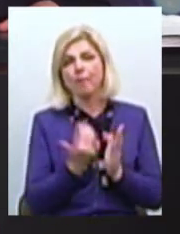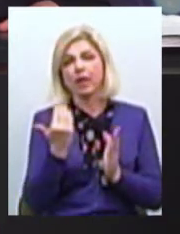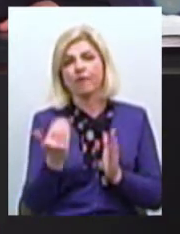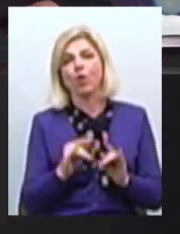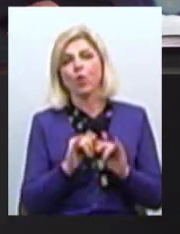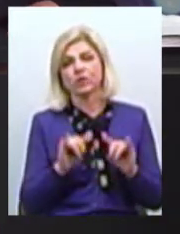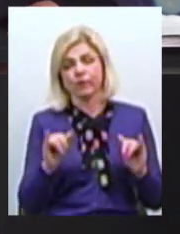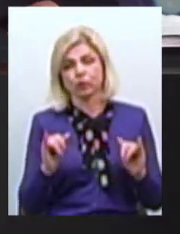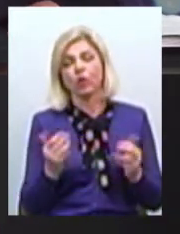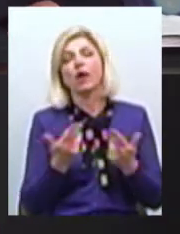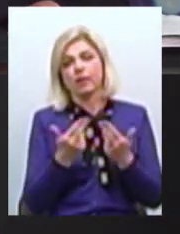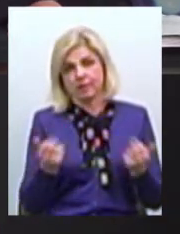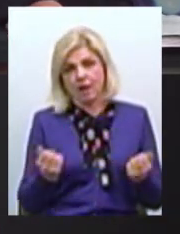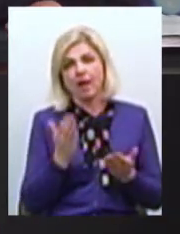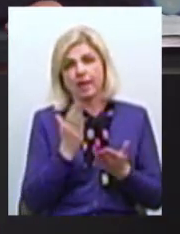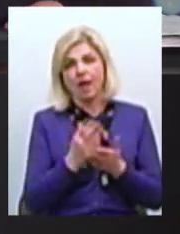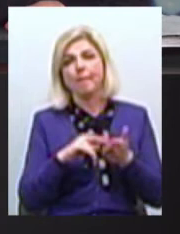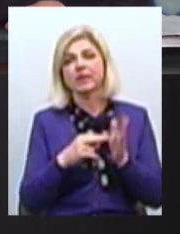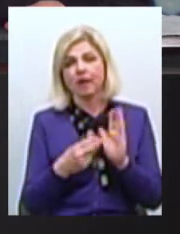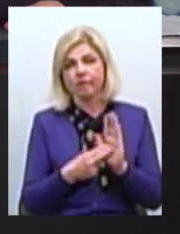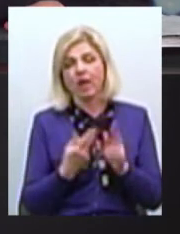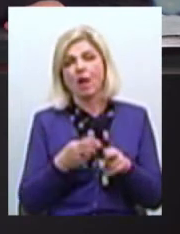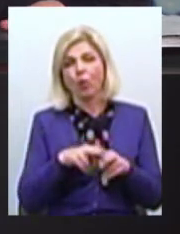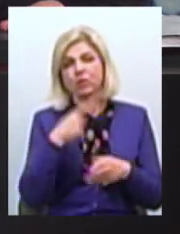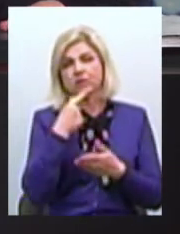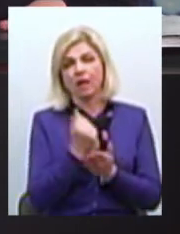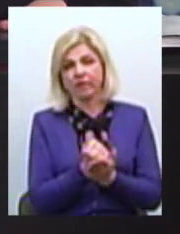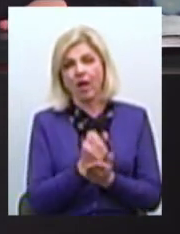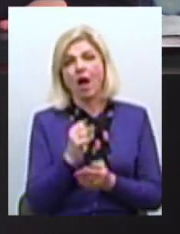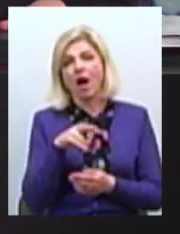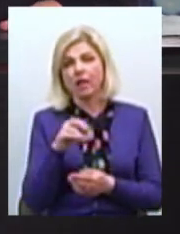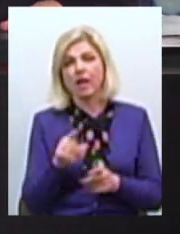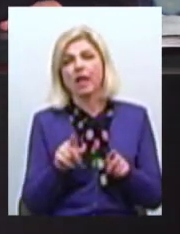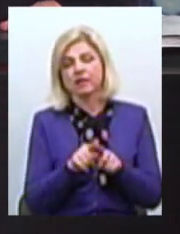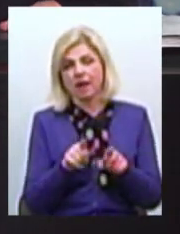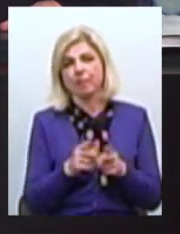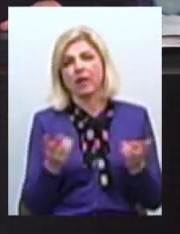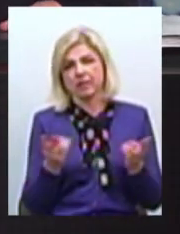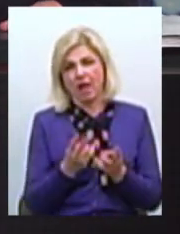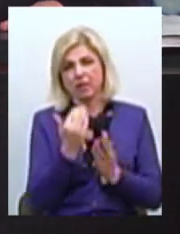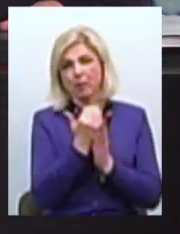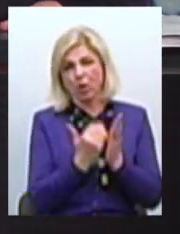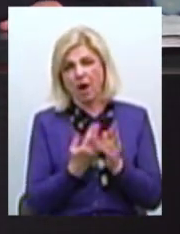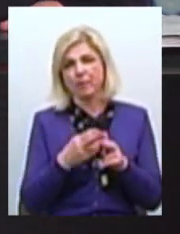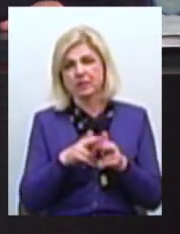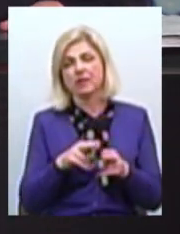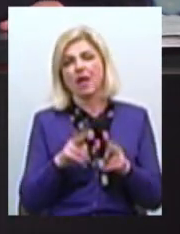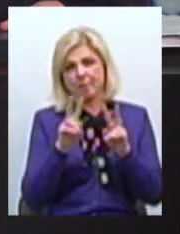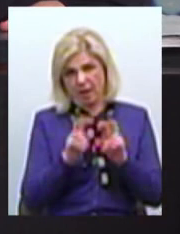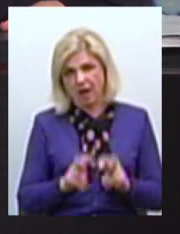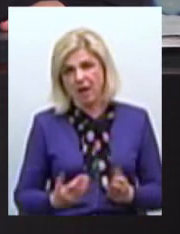Так, є стратегії, яку ми затверджували Але все ж таки її треба переглядати з рахунком того, що